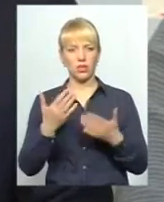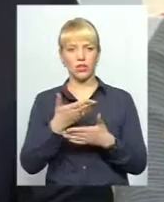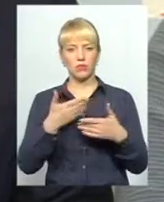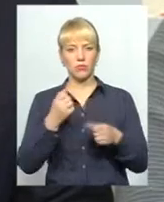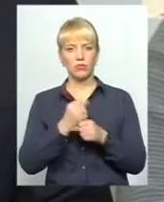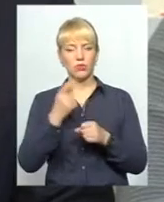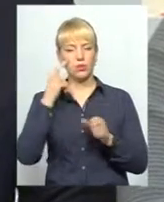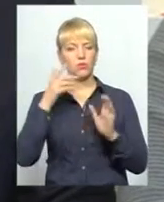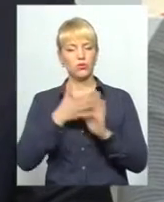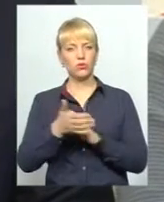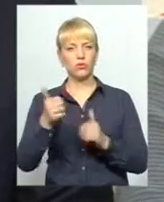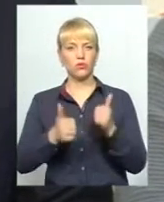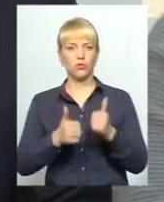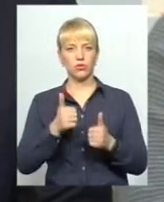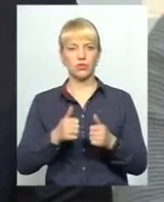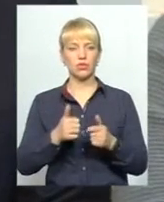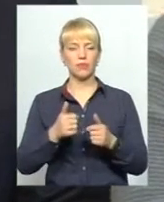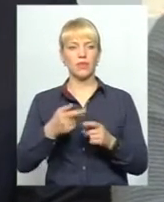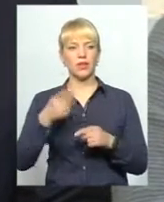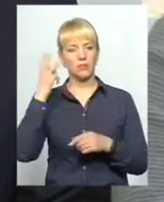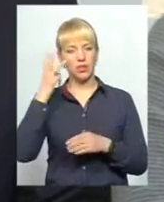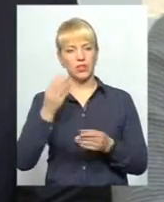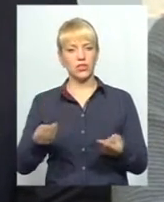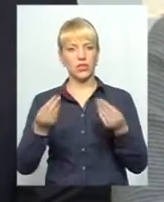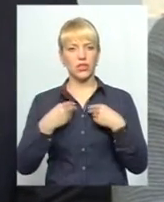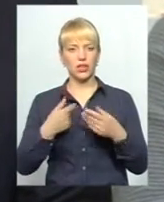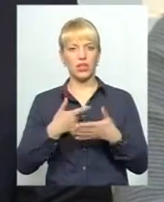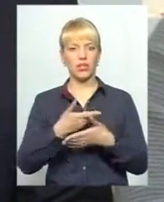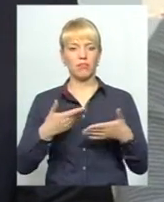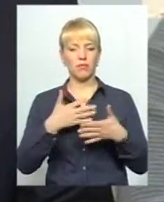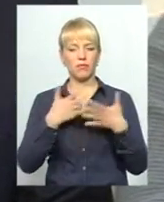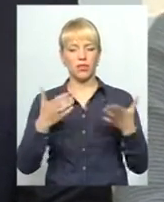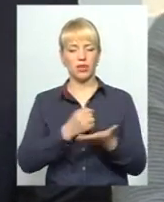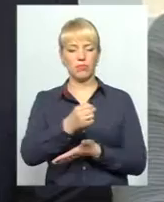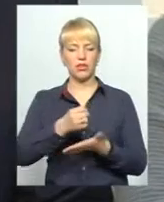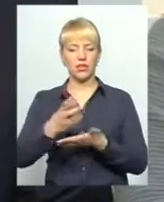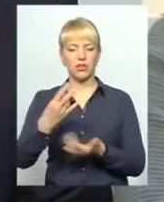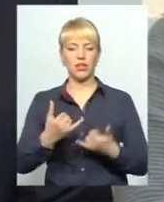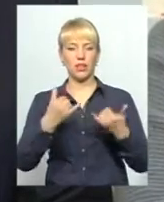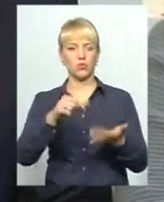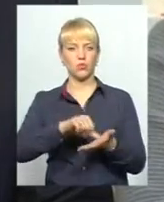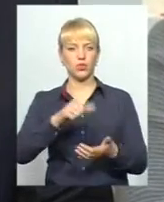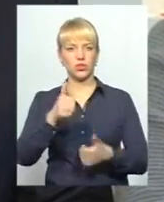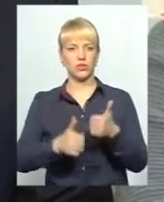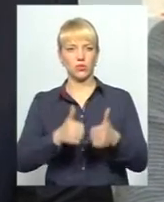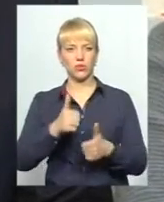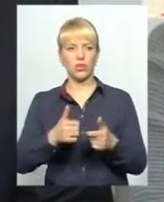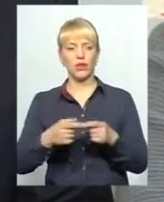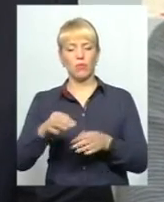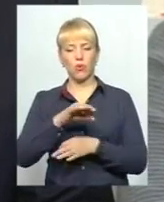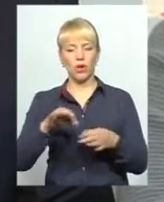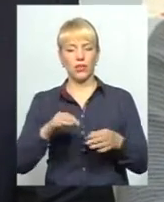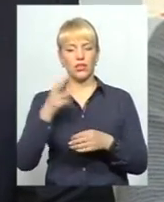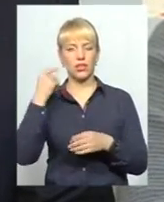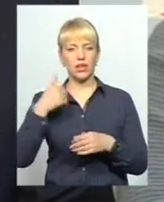прозорий конкурс, і Хмельниччина дала нам найбільше претендентів для участі в проєкті, то Хмельниччина навіть не може, а я би закликала,